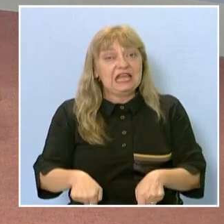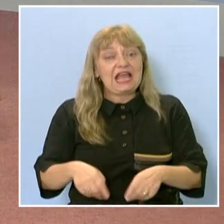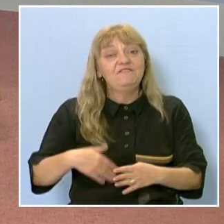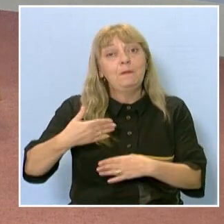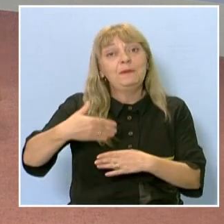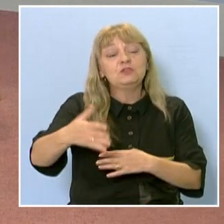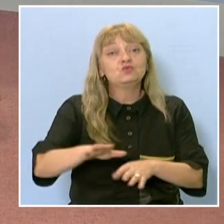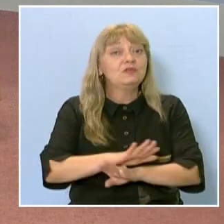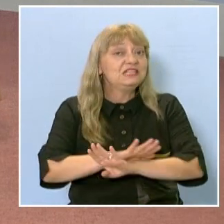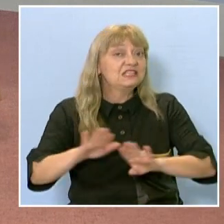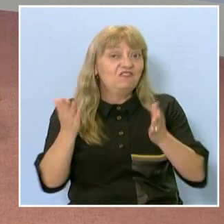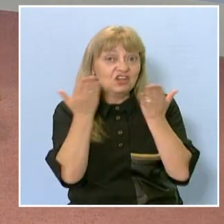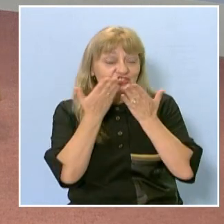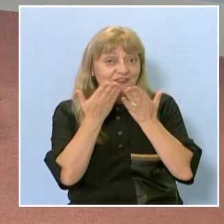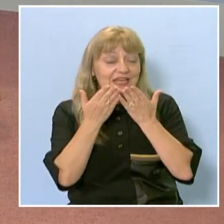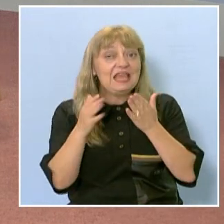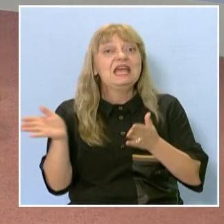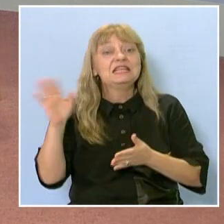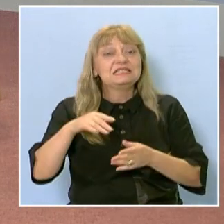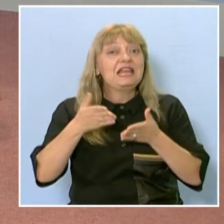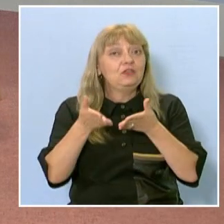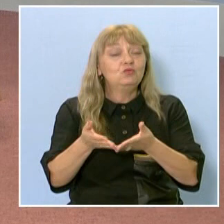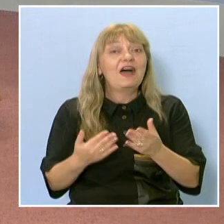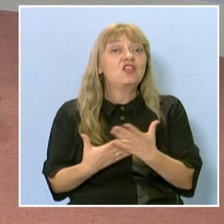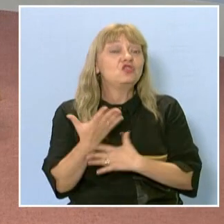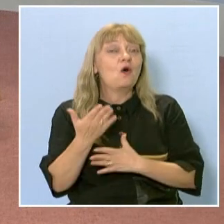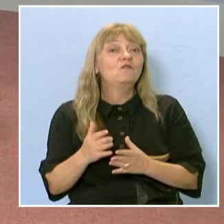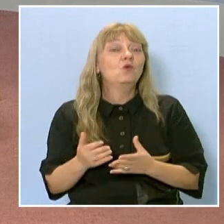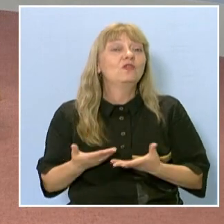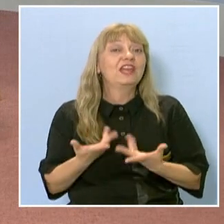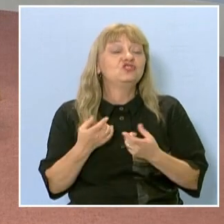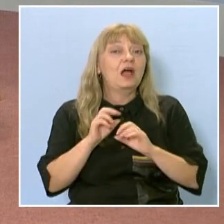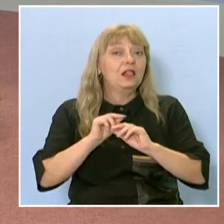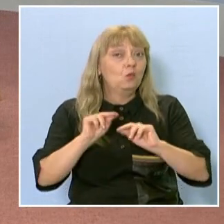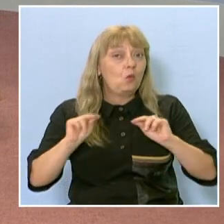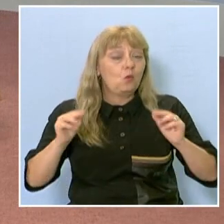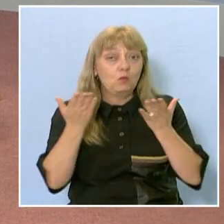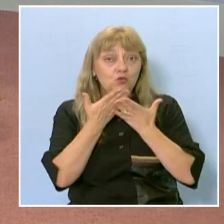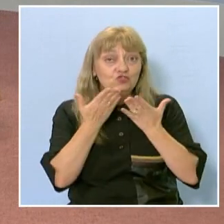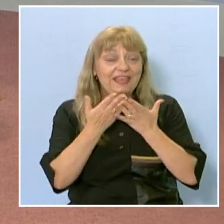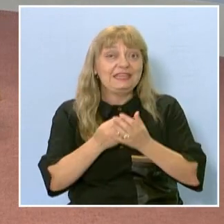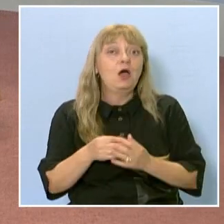завършване и след това ново начало обучение. Успех ви пожелавам. Благодаря много.